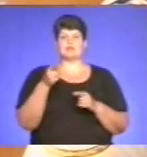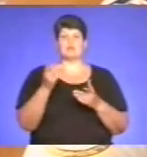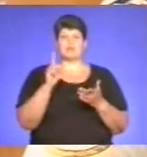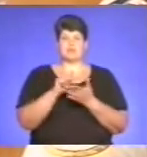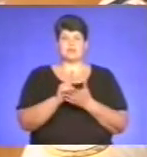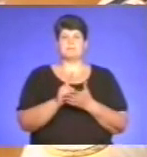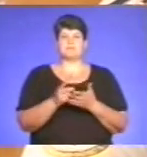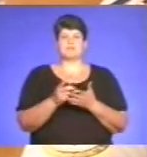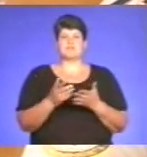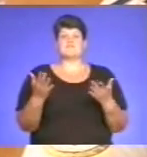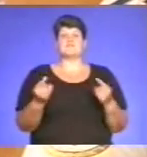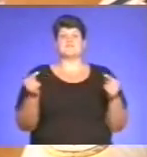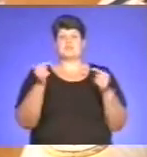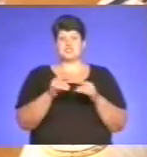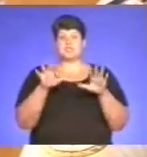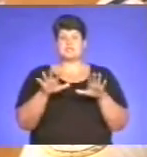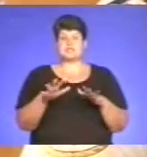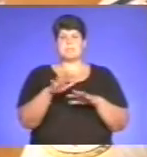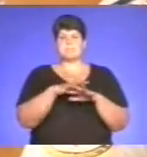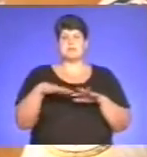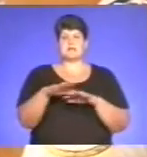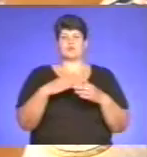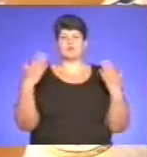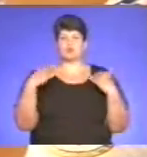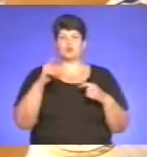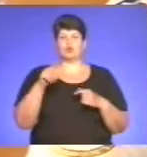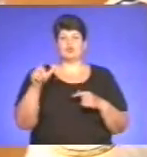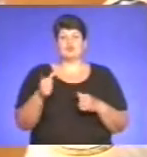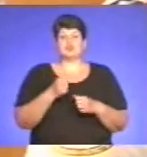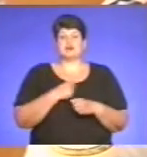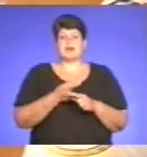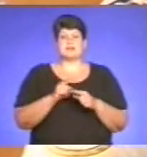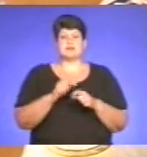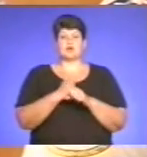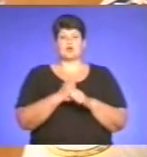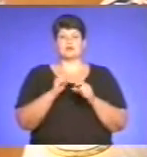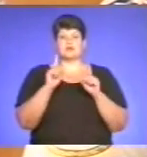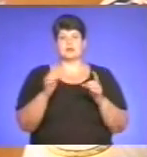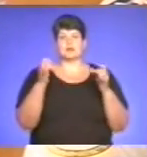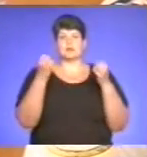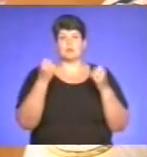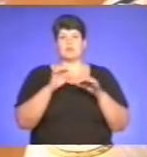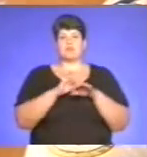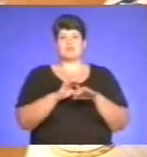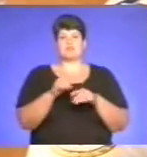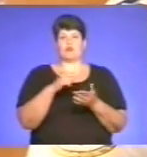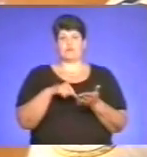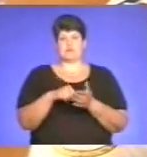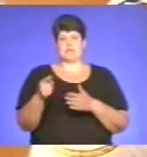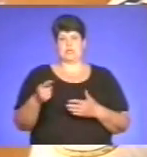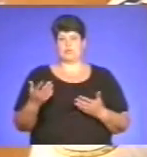місця масового відпочинку людей. На жаль, це робота, яка проводиться в місті Тернополі. Також нами